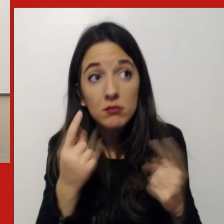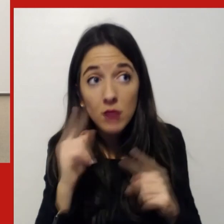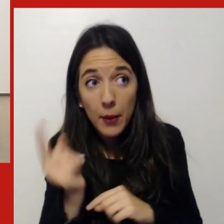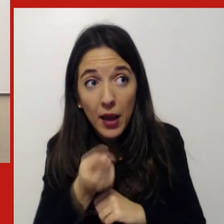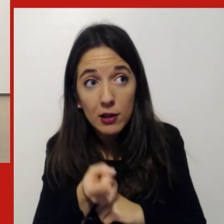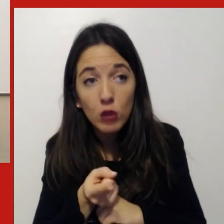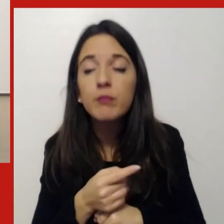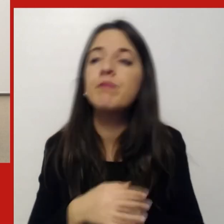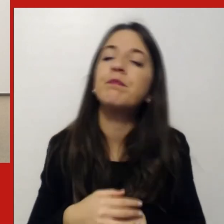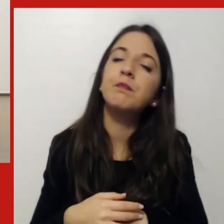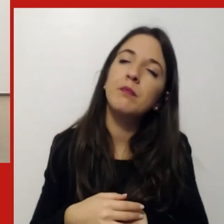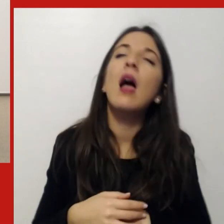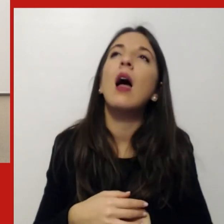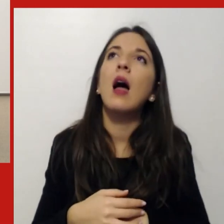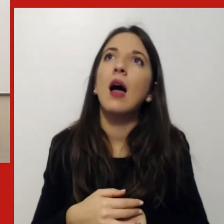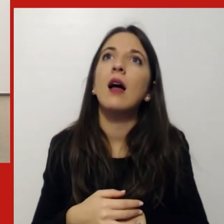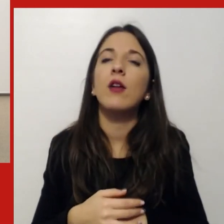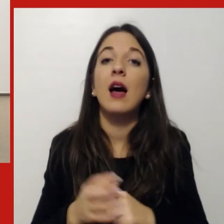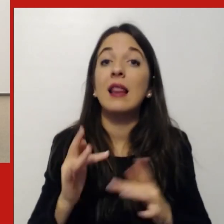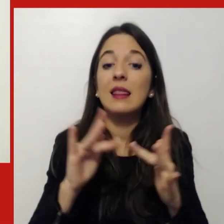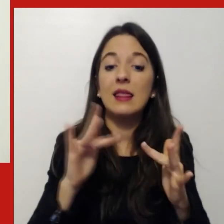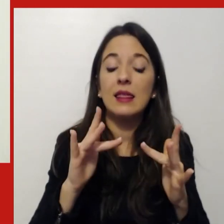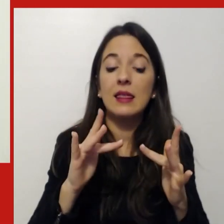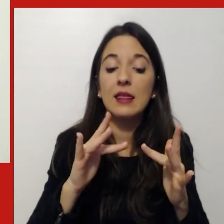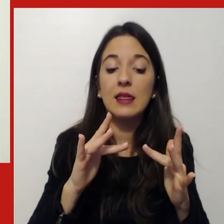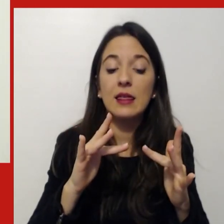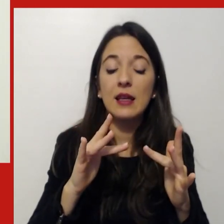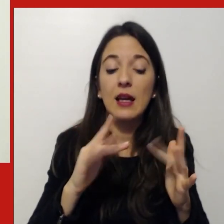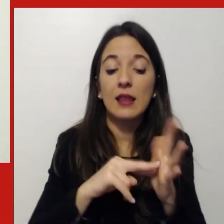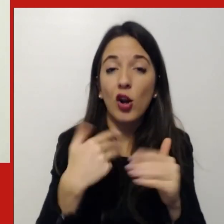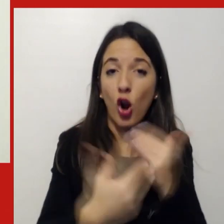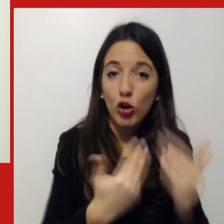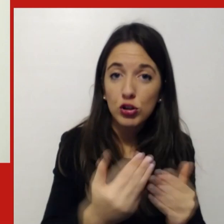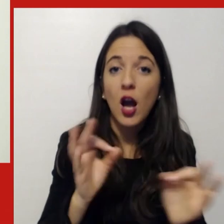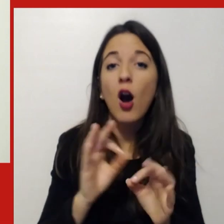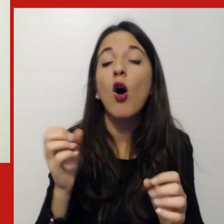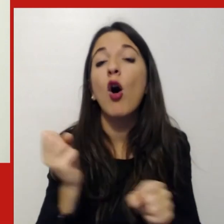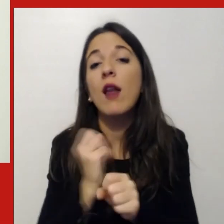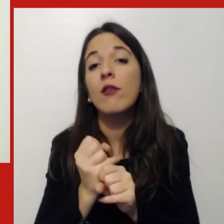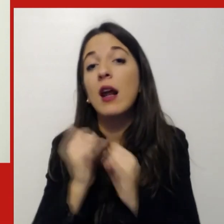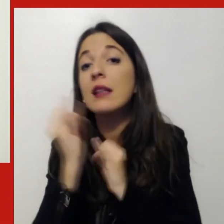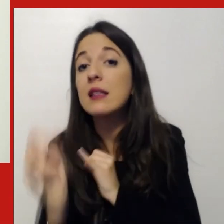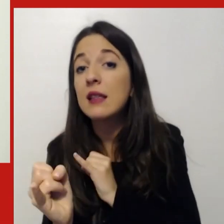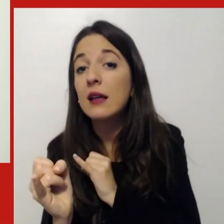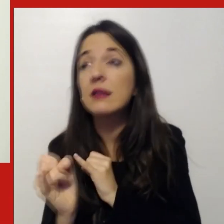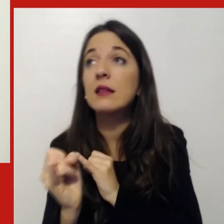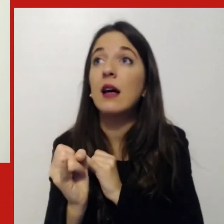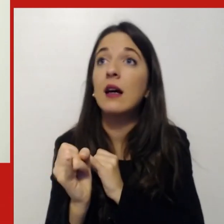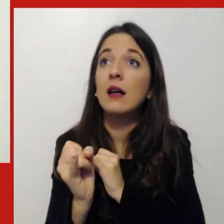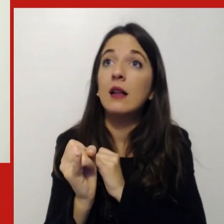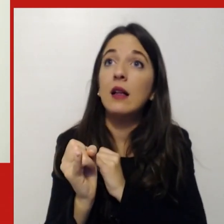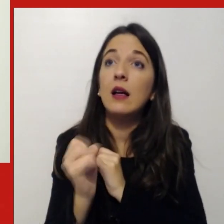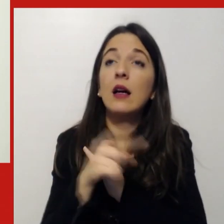tecnologia il lavorare a distanza non sono definitori di un modello di organizzazione del lavoro